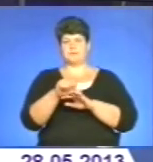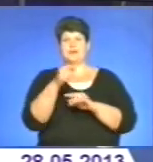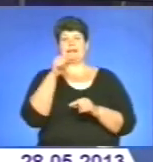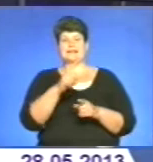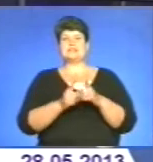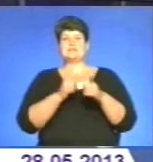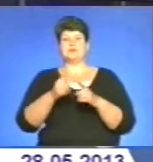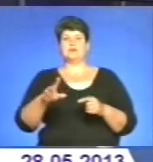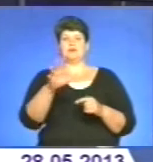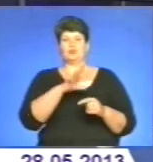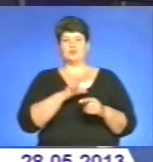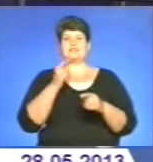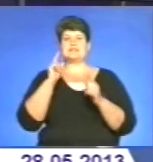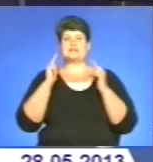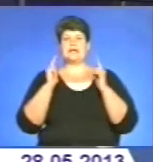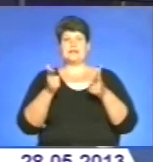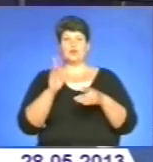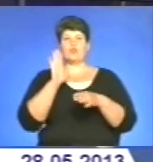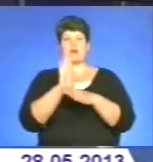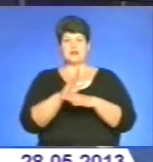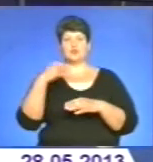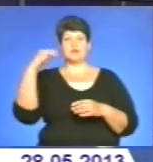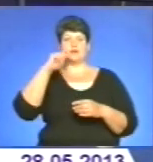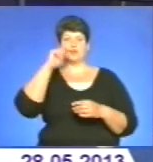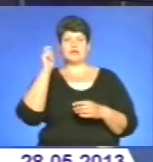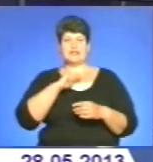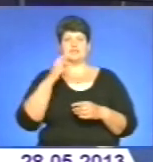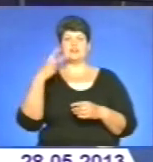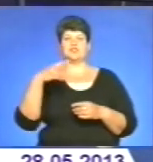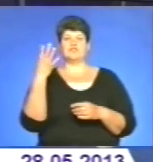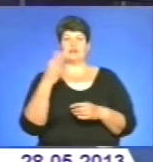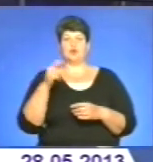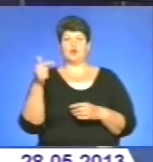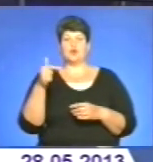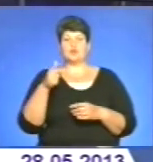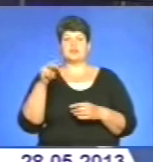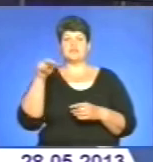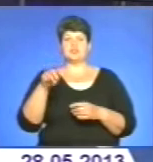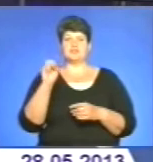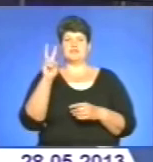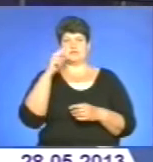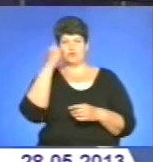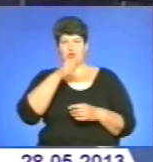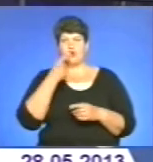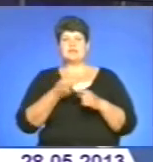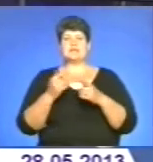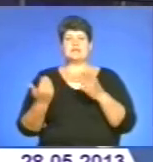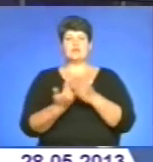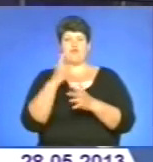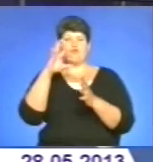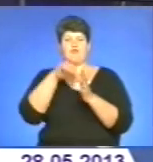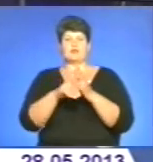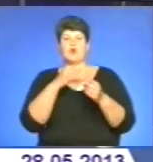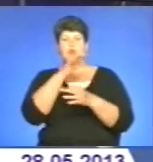відбулися відповідно до указу президента України від 24 грудня 2012 року. Ці нововведення обговорили